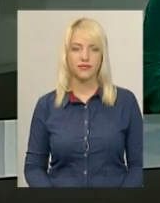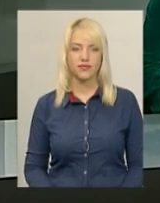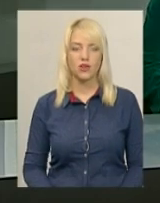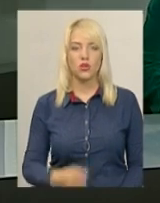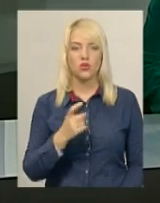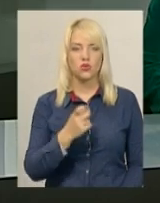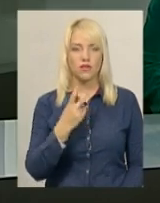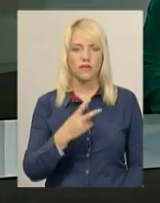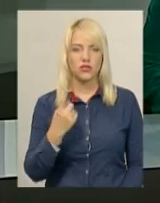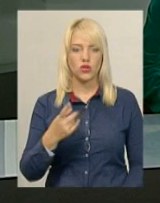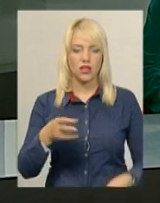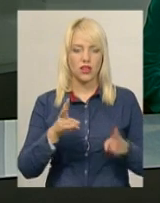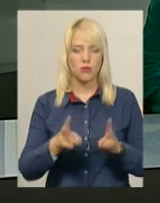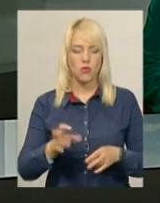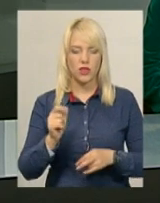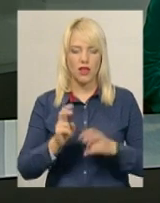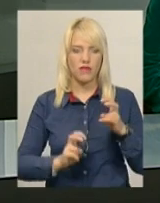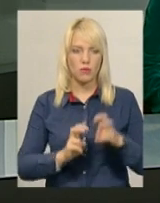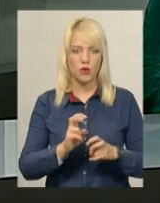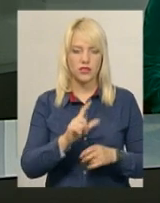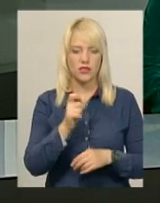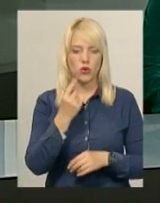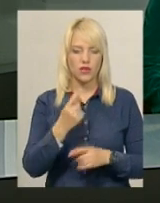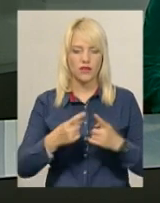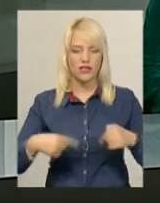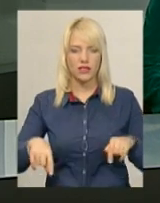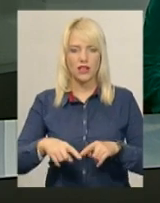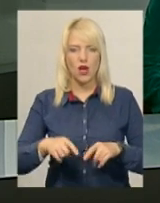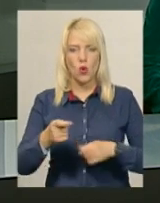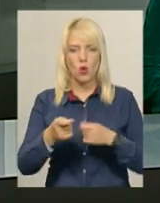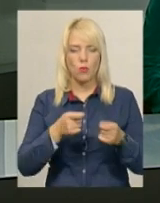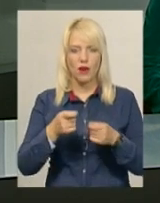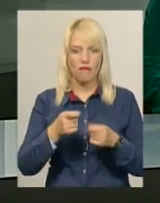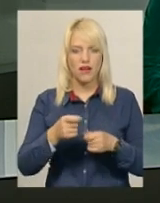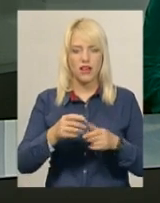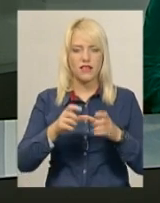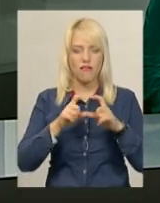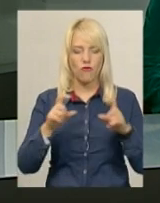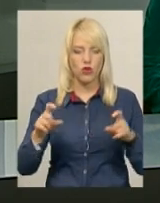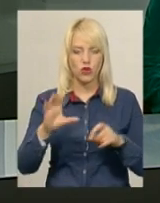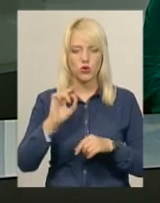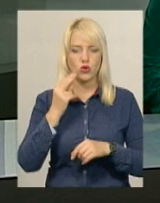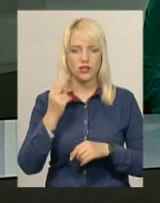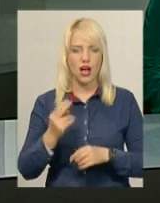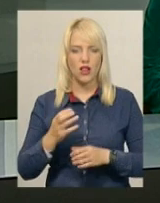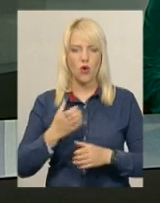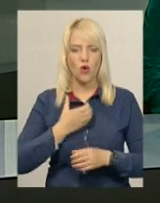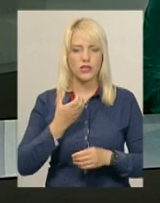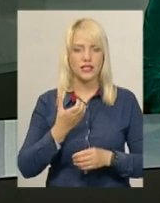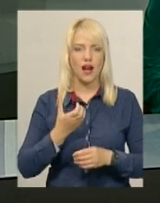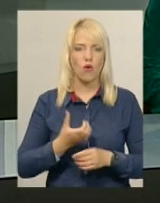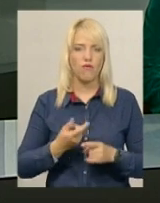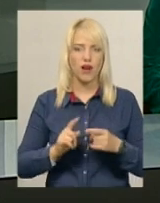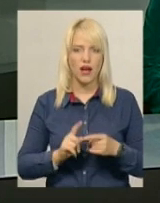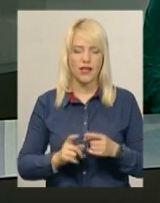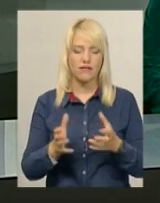121 травмований на виробництві з 11 відділень управління Фонду соціального страхування України в Хмельницькій області взяв участь